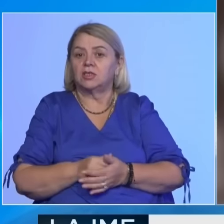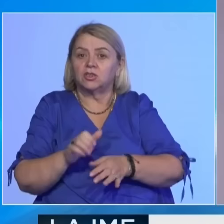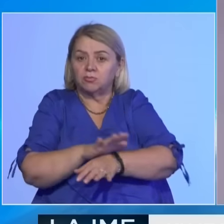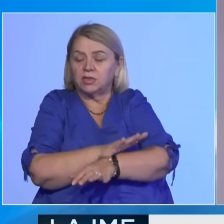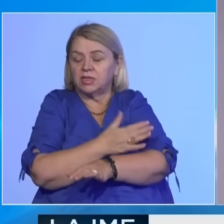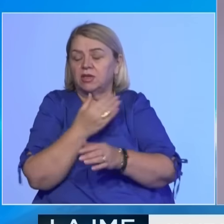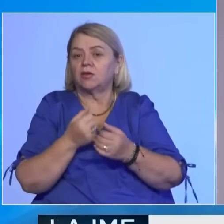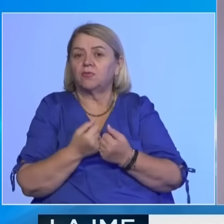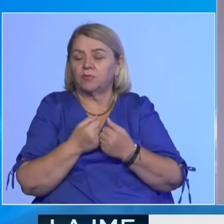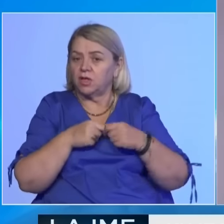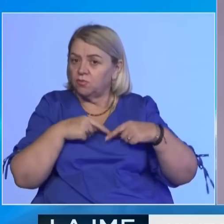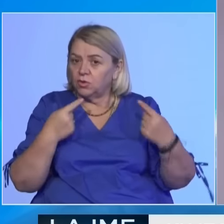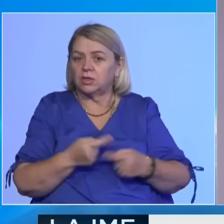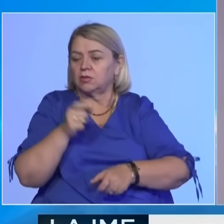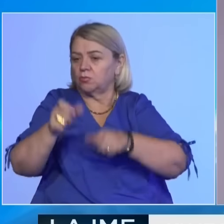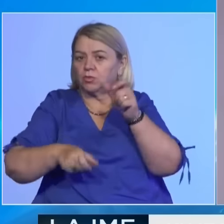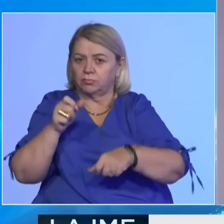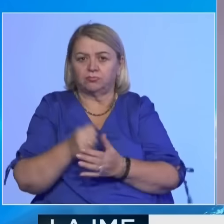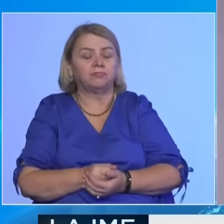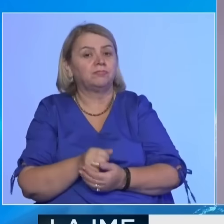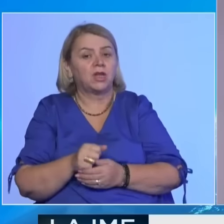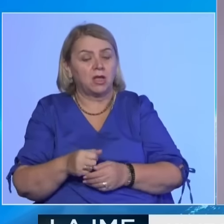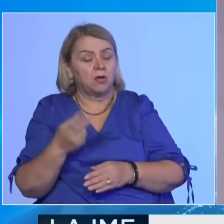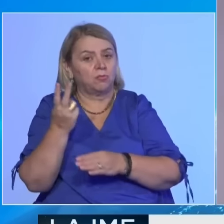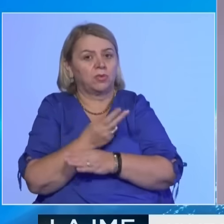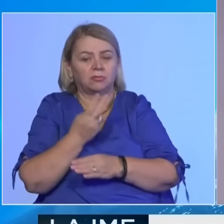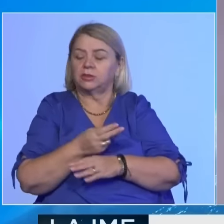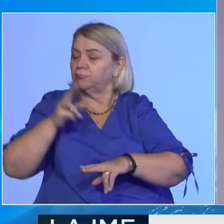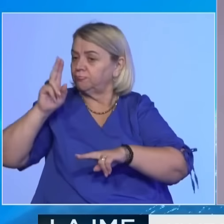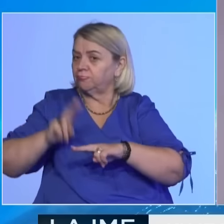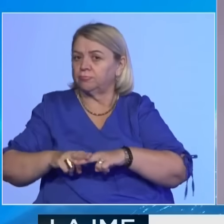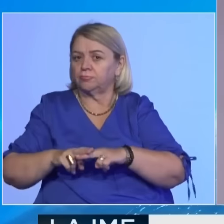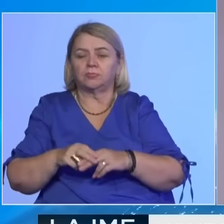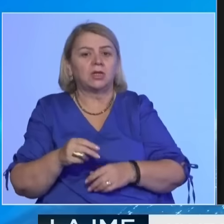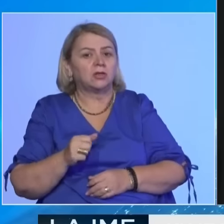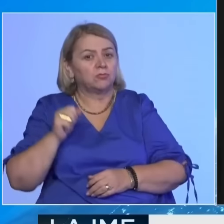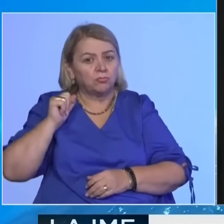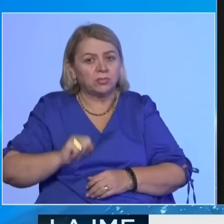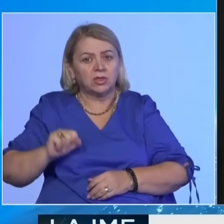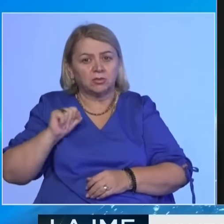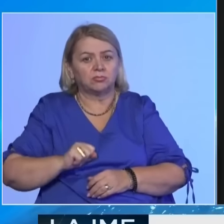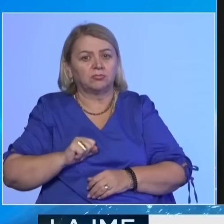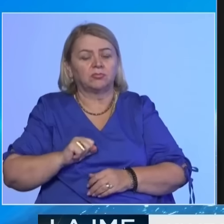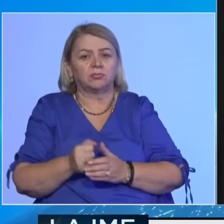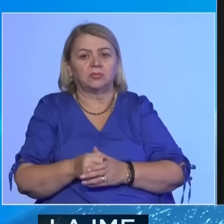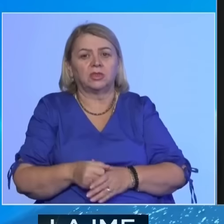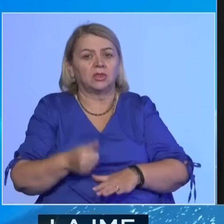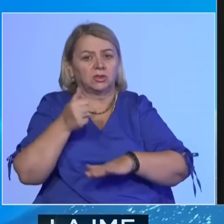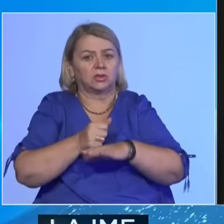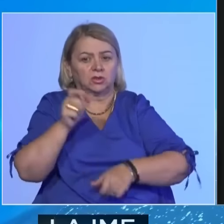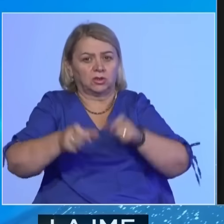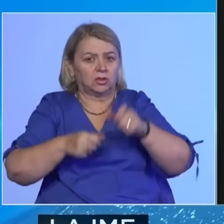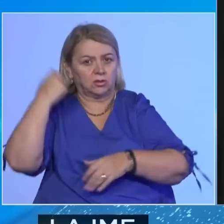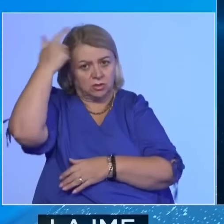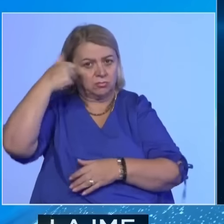tjetuar në lirin dërsa ka shkruar se pavarsia u bërë realitet me përpjekjet e livizjes kombëtare shqiptare.